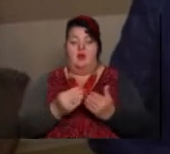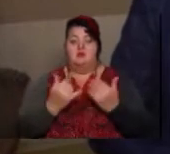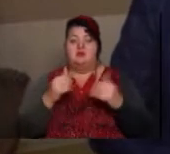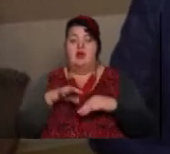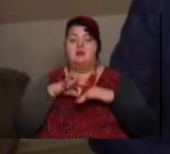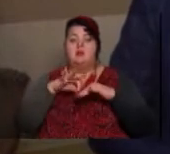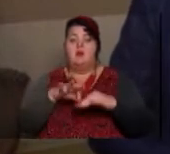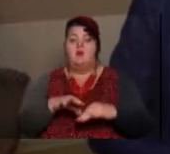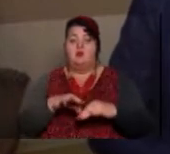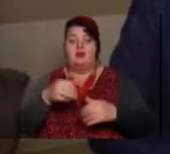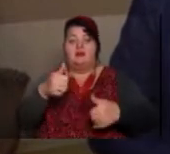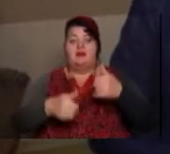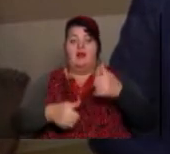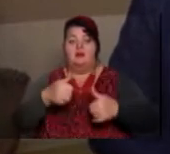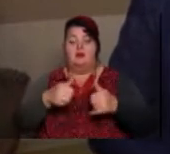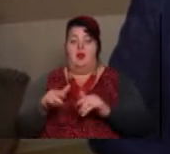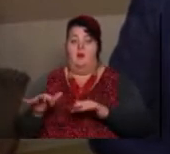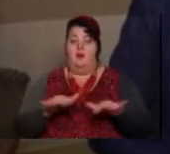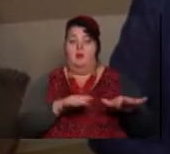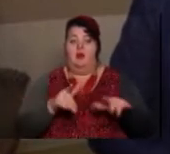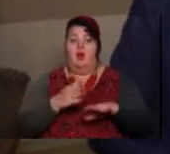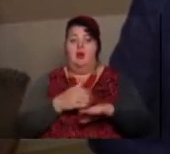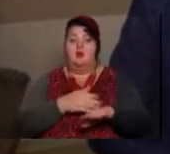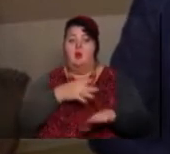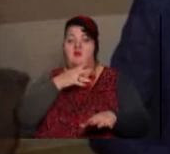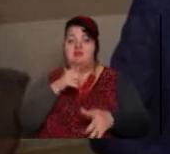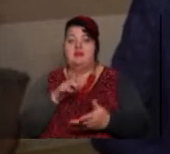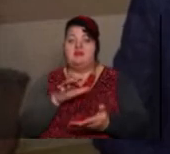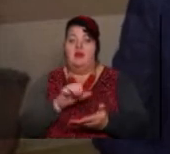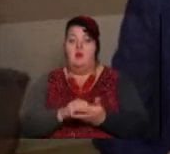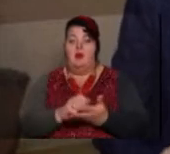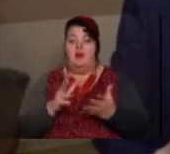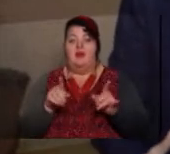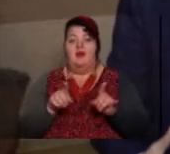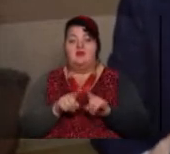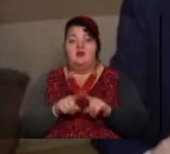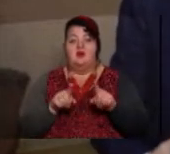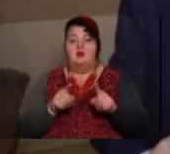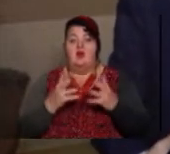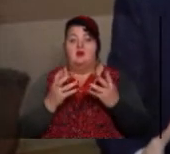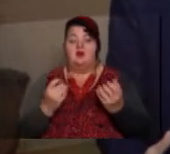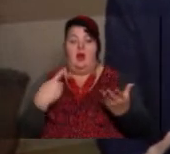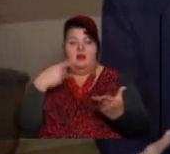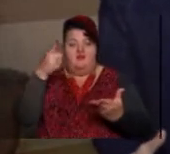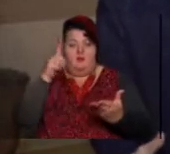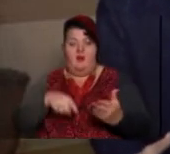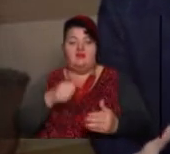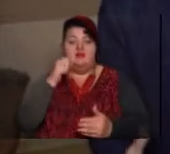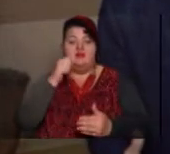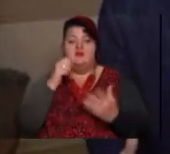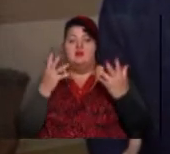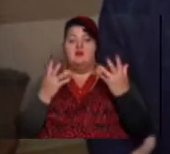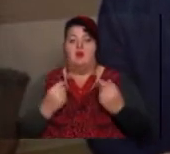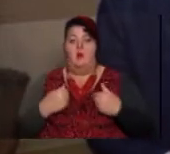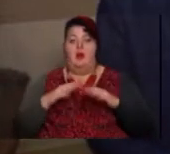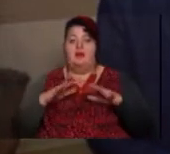проводиться тендерна процедура, вона достатньо довгий час займає, але все одно це вже якийсь впевненість у завтрашньому дню, що